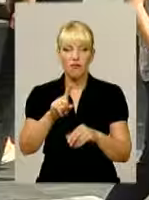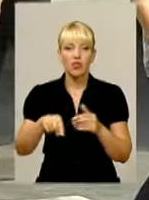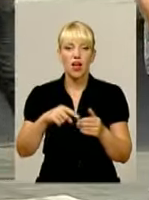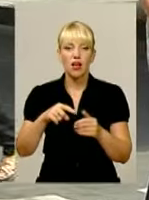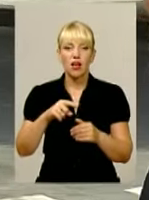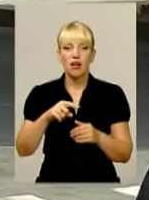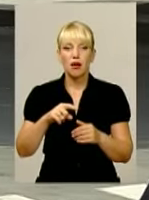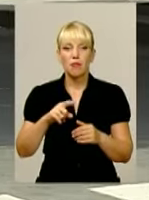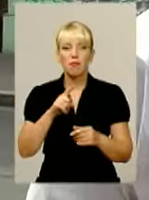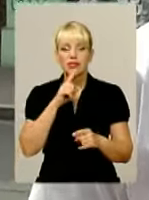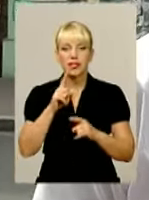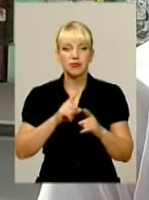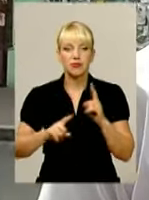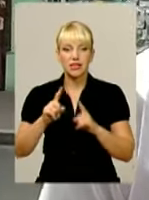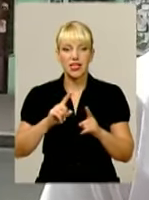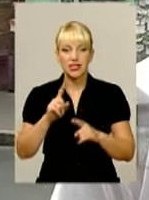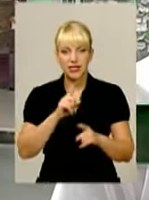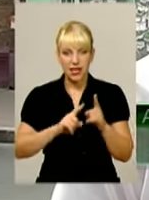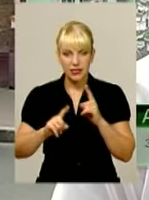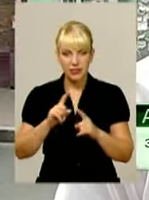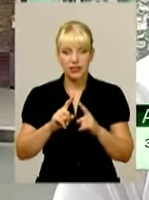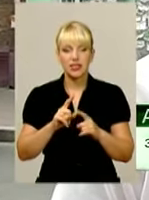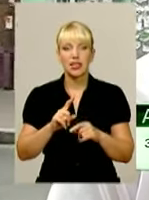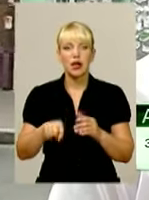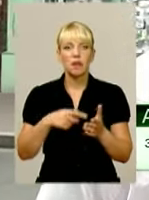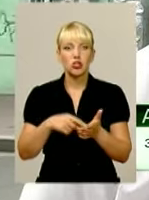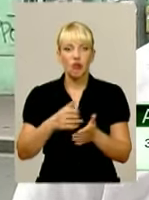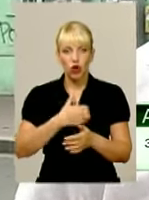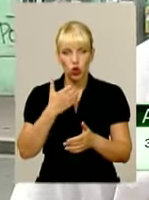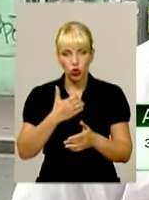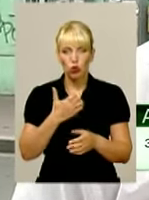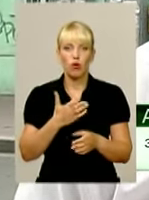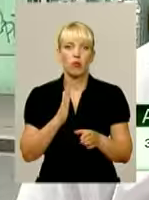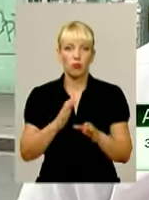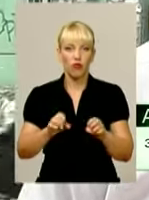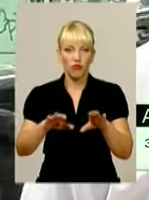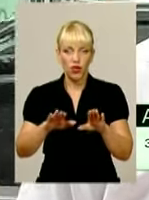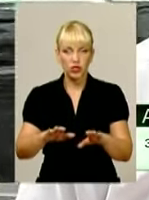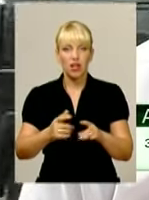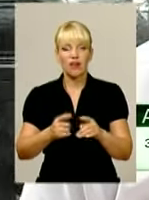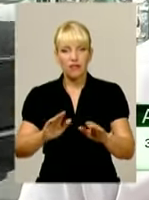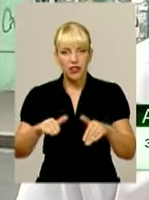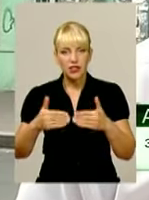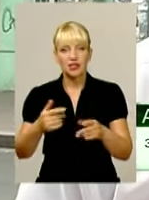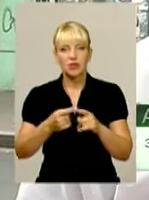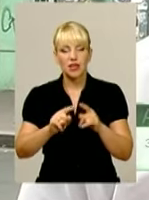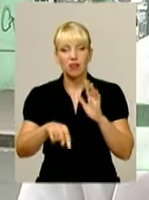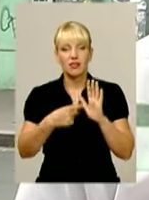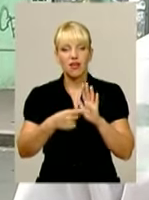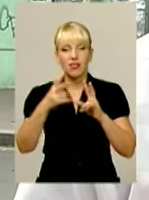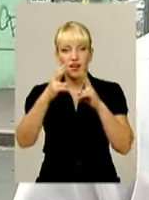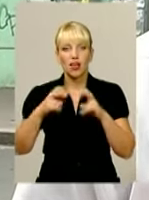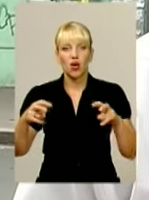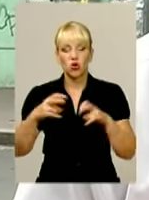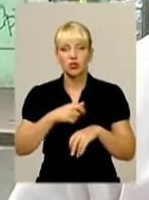міськвиконкому. На сесію ми винесемо вашу громадську ініціативу на розгляд депутатам. Я вам